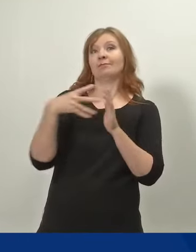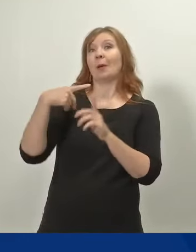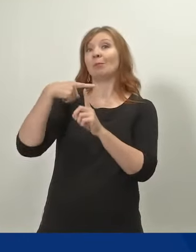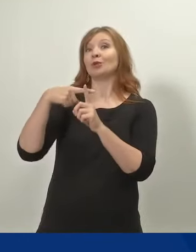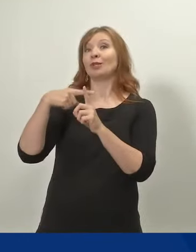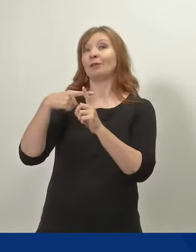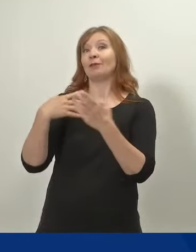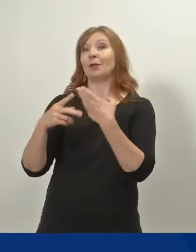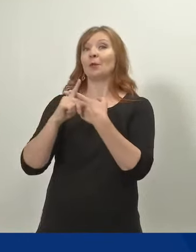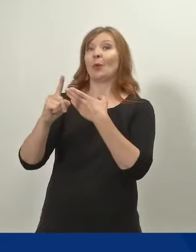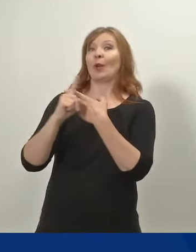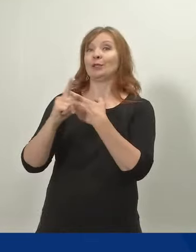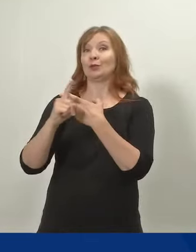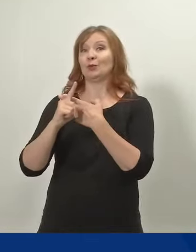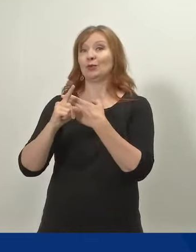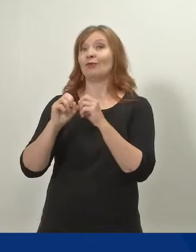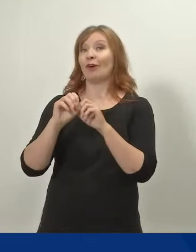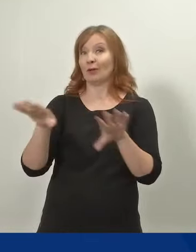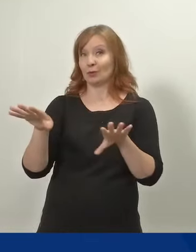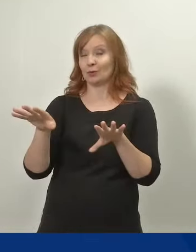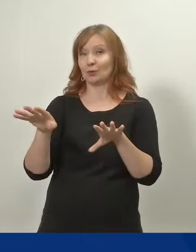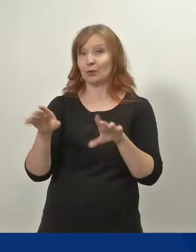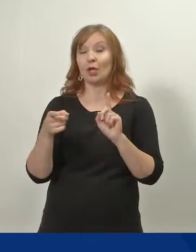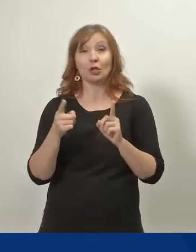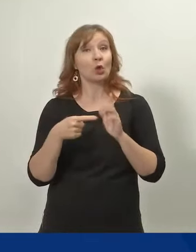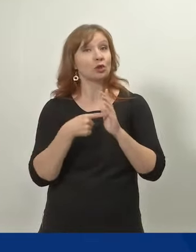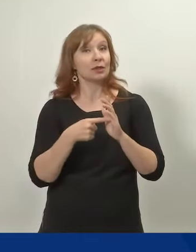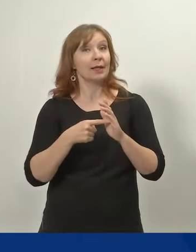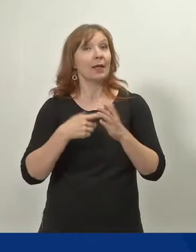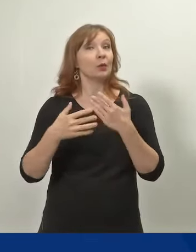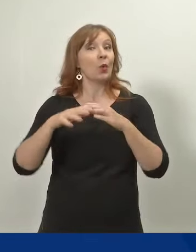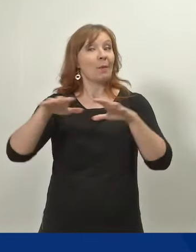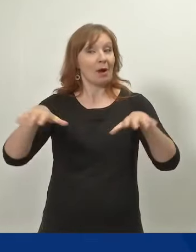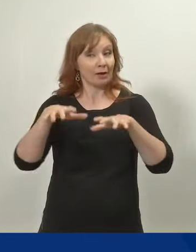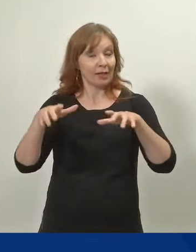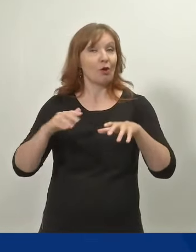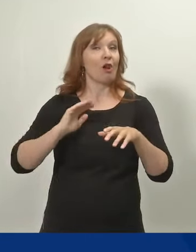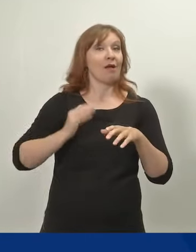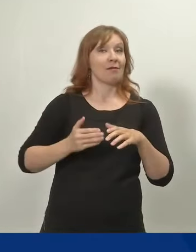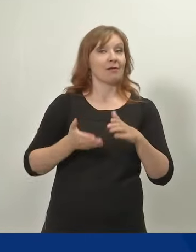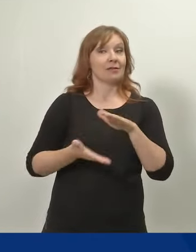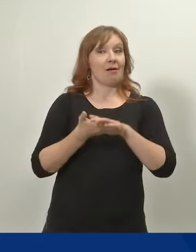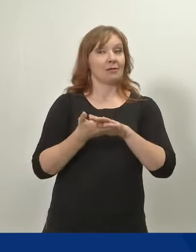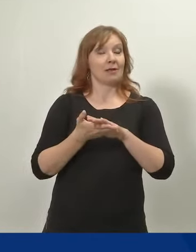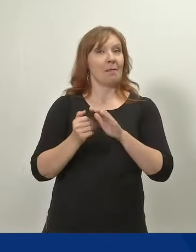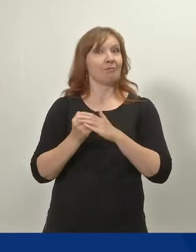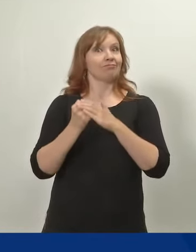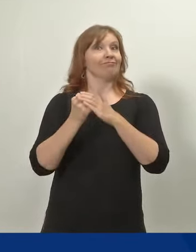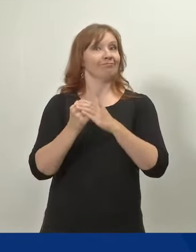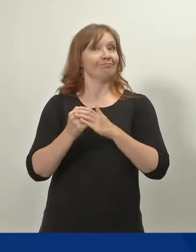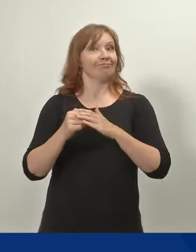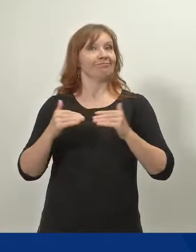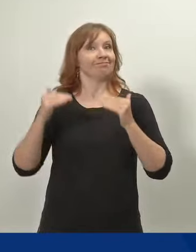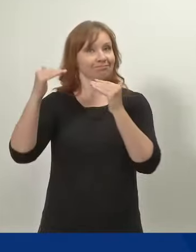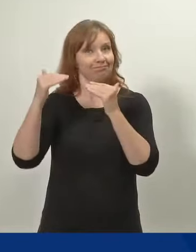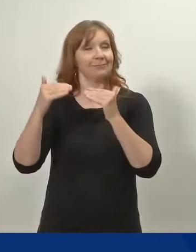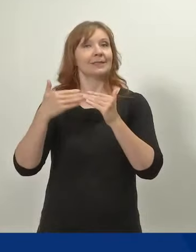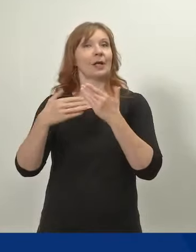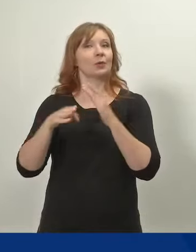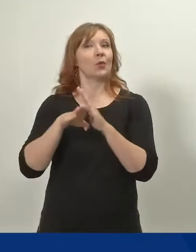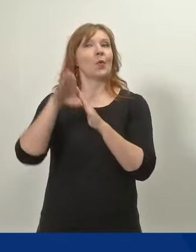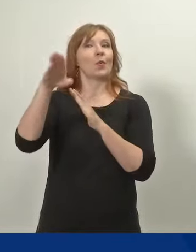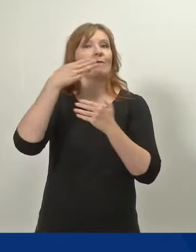työllisyysvaikutuksia, jos naisten asema työmarkkinoilla vahvistuu ja työurat vahvistuvat.